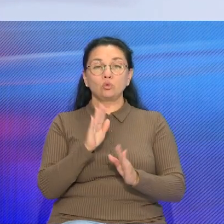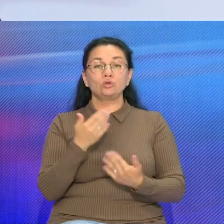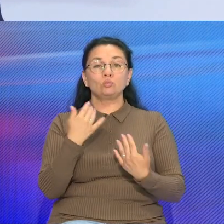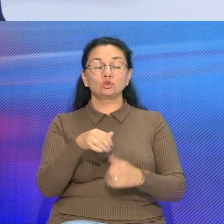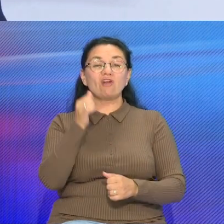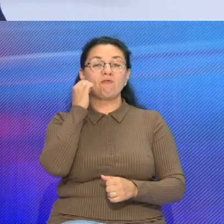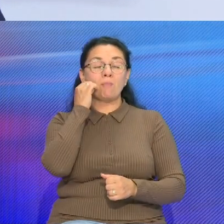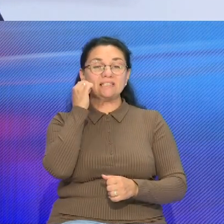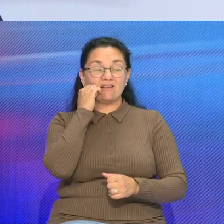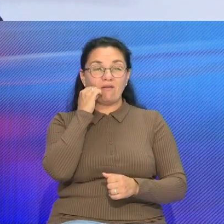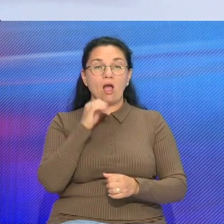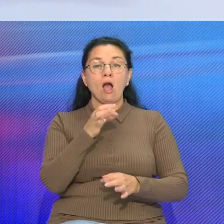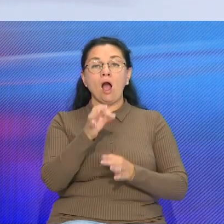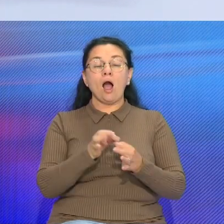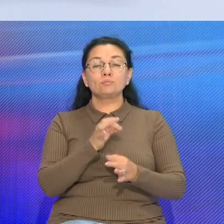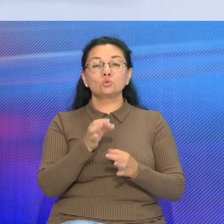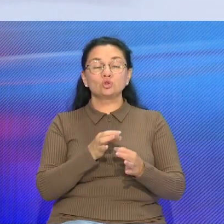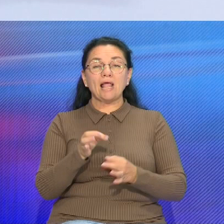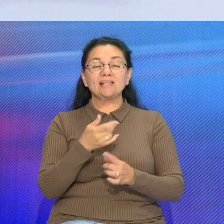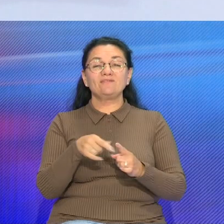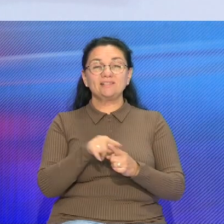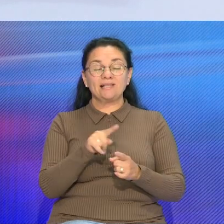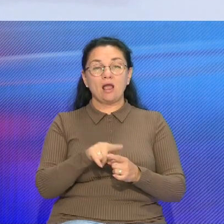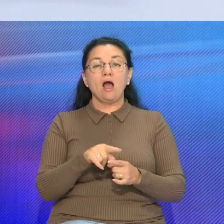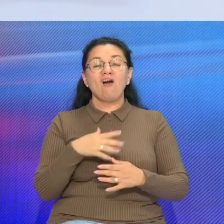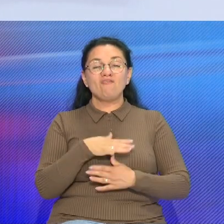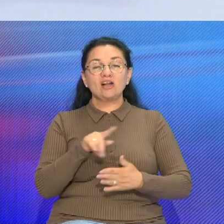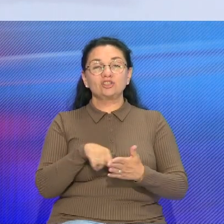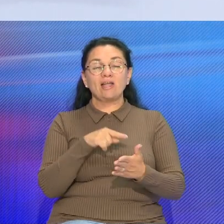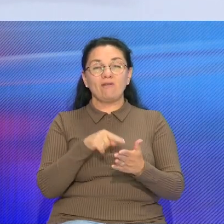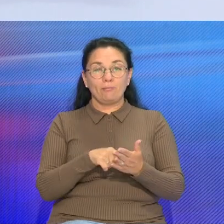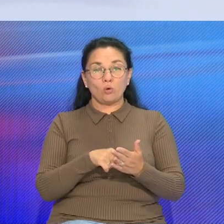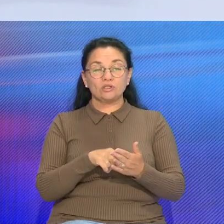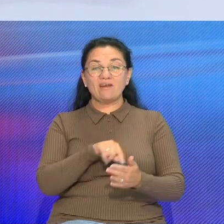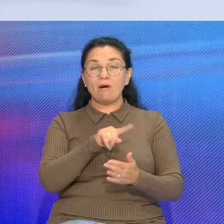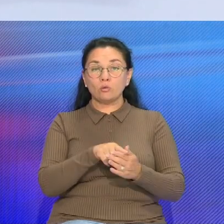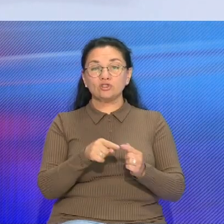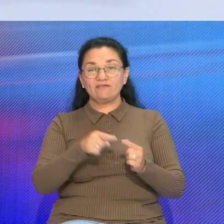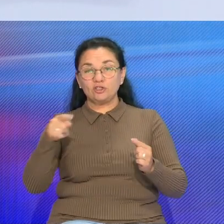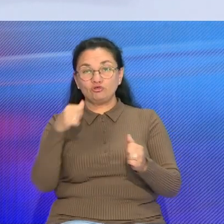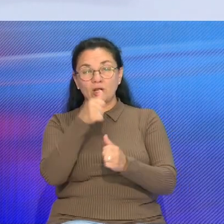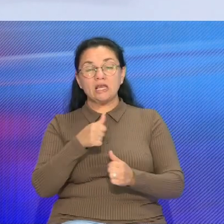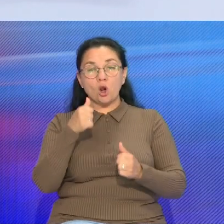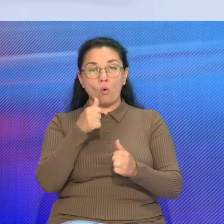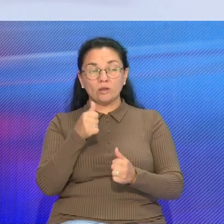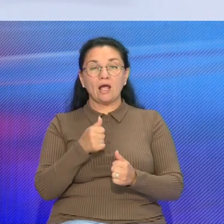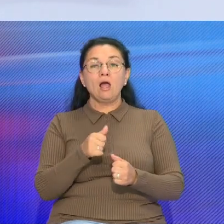обсуждать наболевшие вопросы Вопросы в течение года поднимаются, мы их рассматриваем, эксперты, в течение